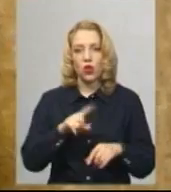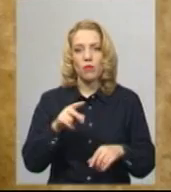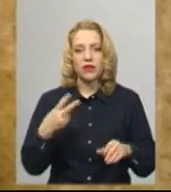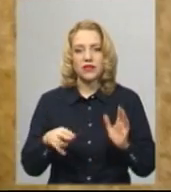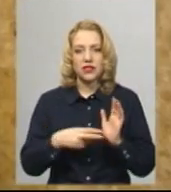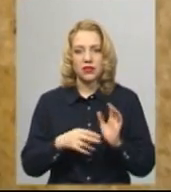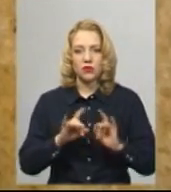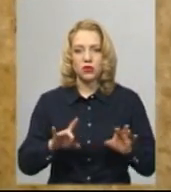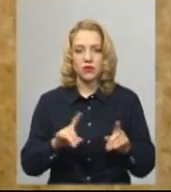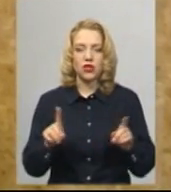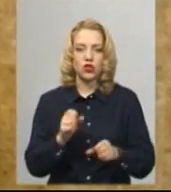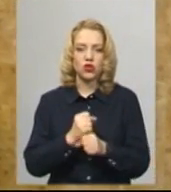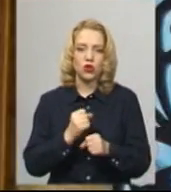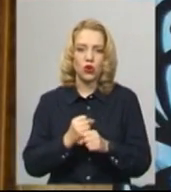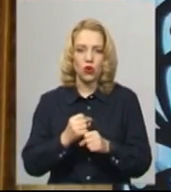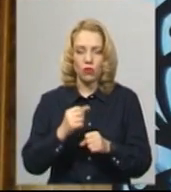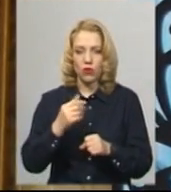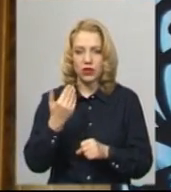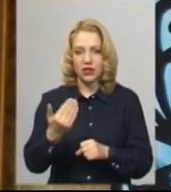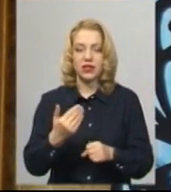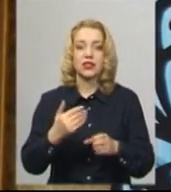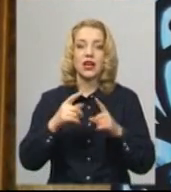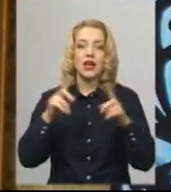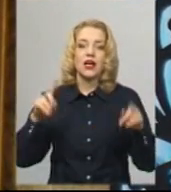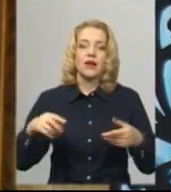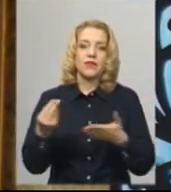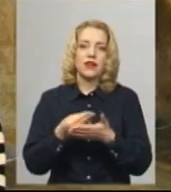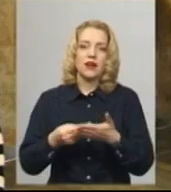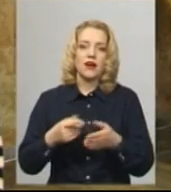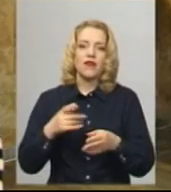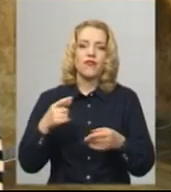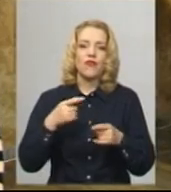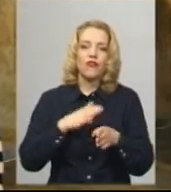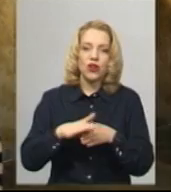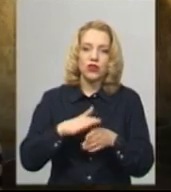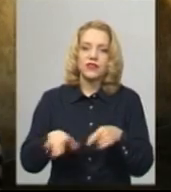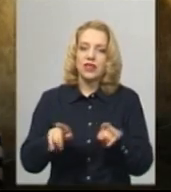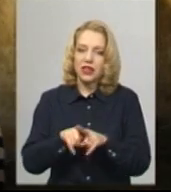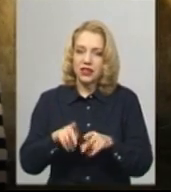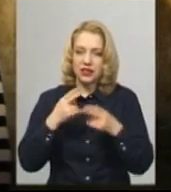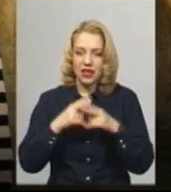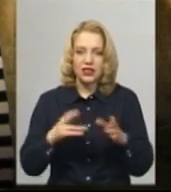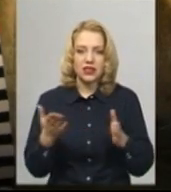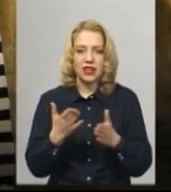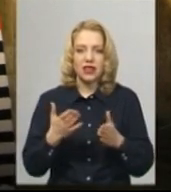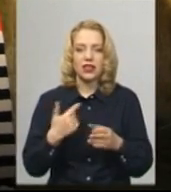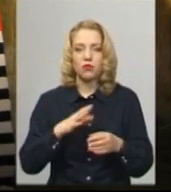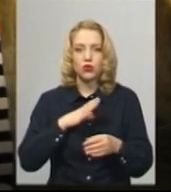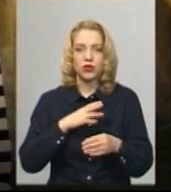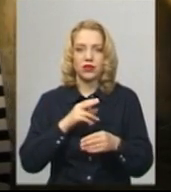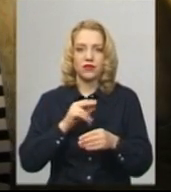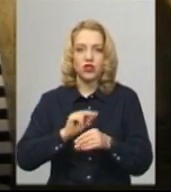Марія Крама розповідає, роботи учні виконані у тих техніках, які вчили під час навчання. На виставці представлено 28 робіт,